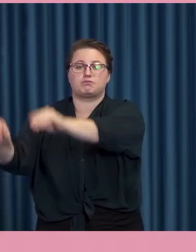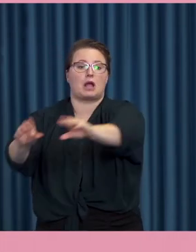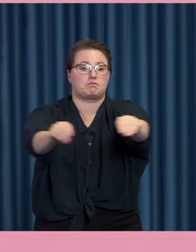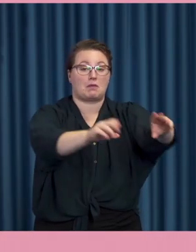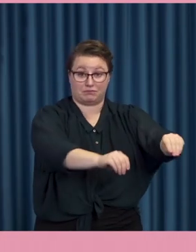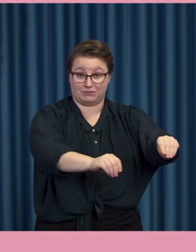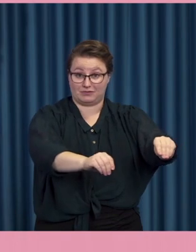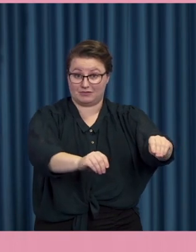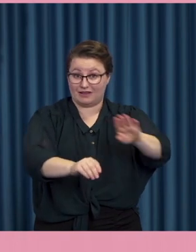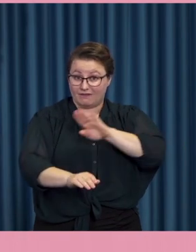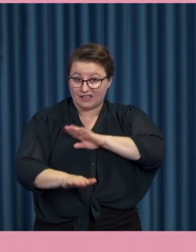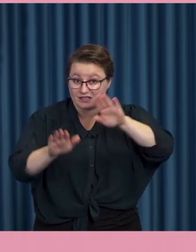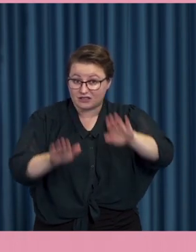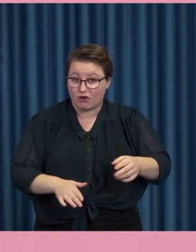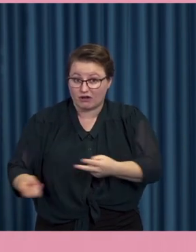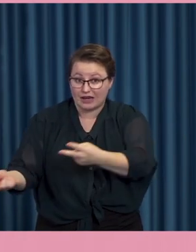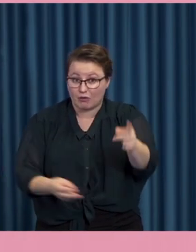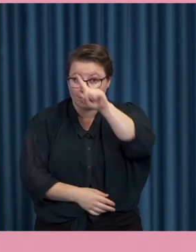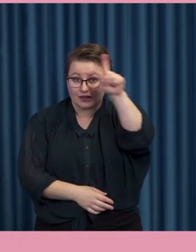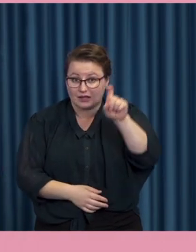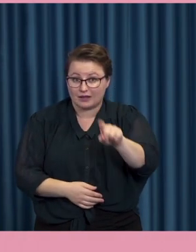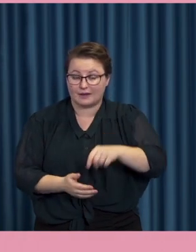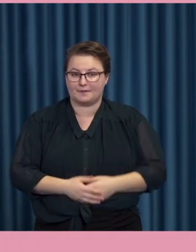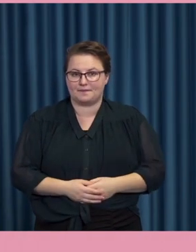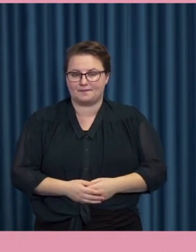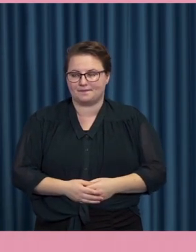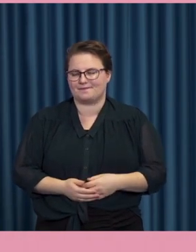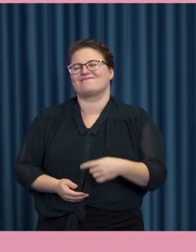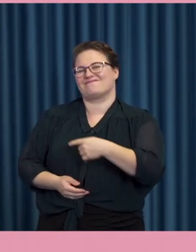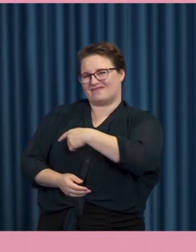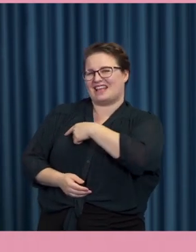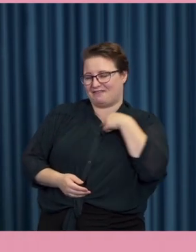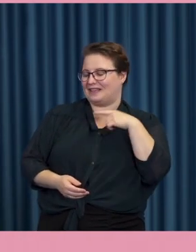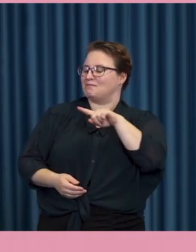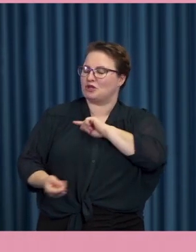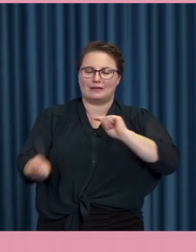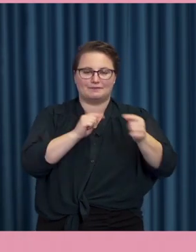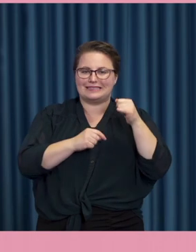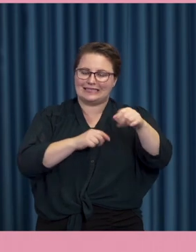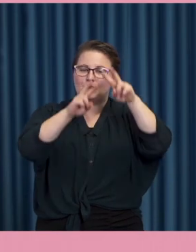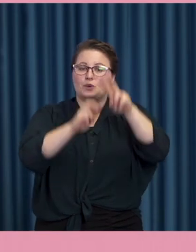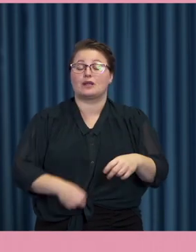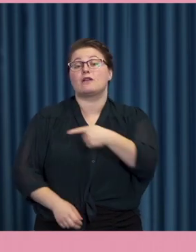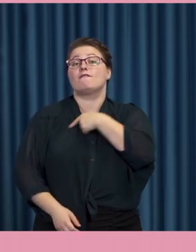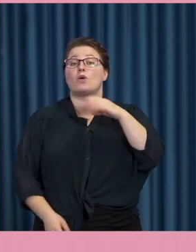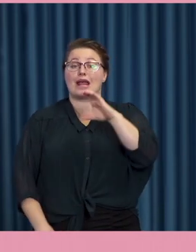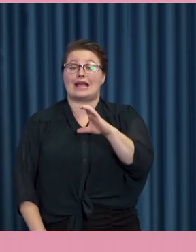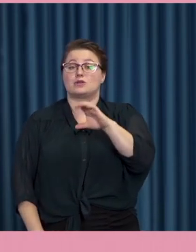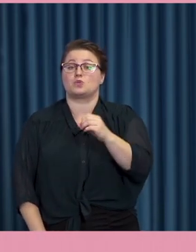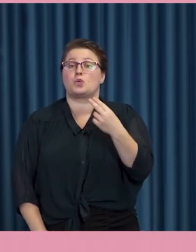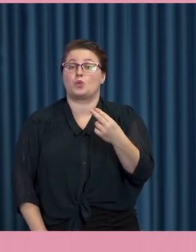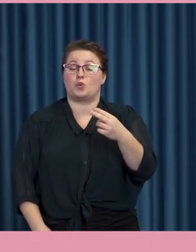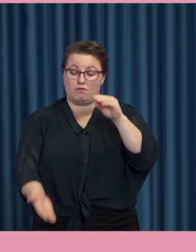Det funderar vi jättemycket på i den här utredningen. Och det kommer vi komma tillbaka till också i vår SOU. För det finns ju någonting när,